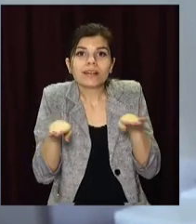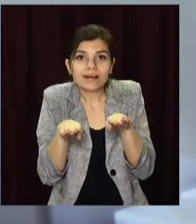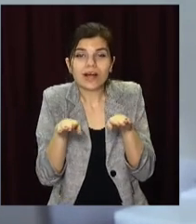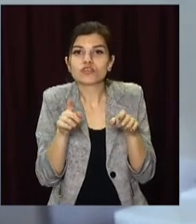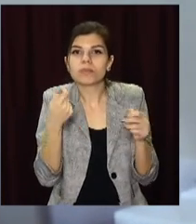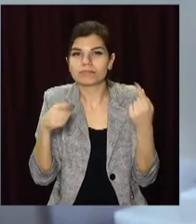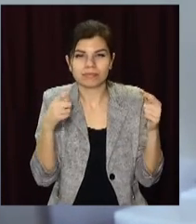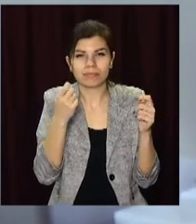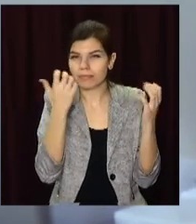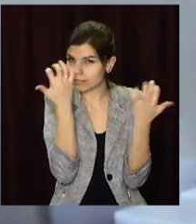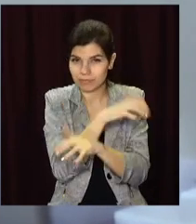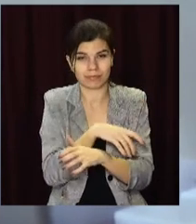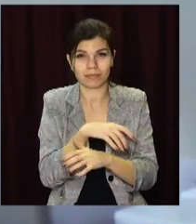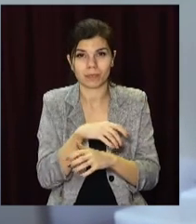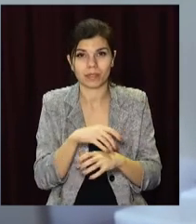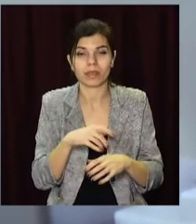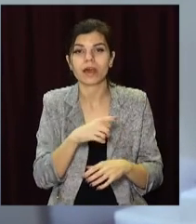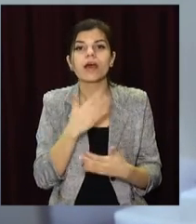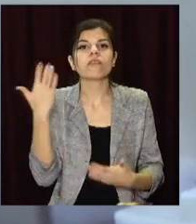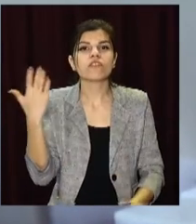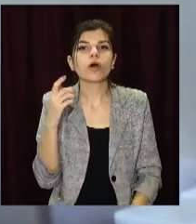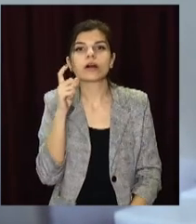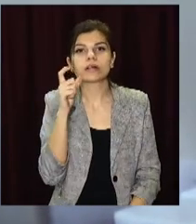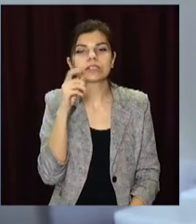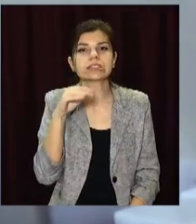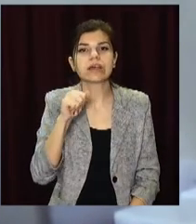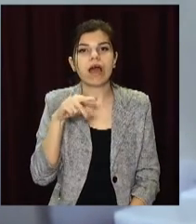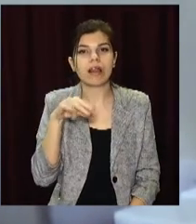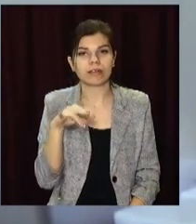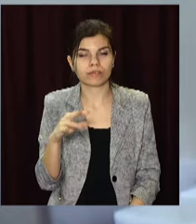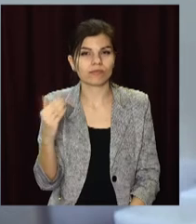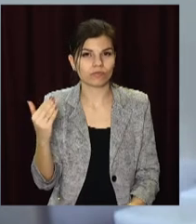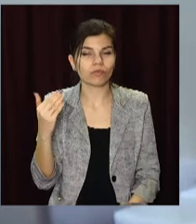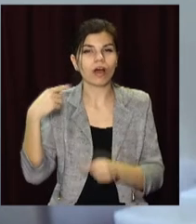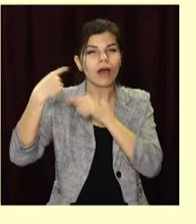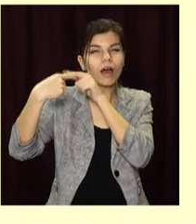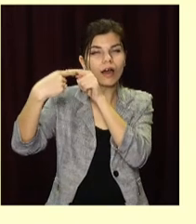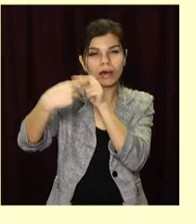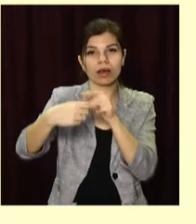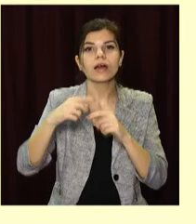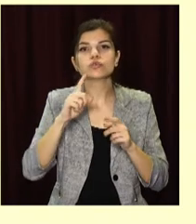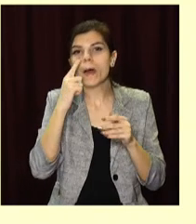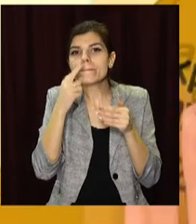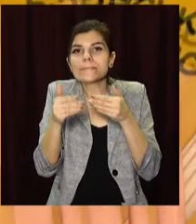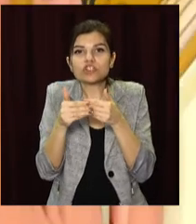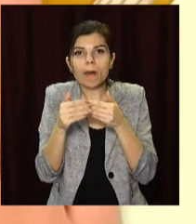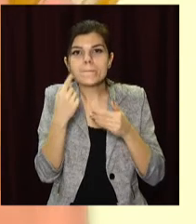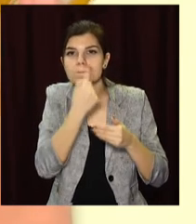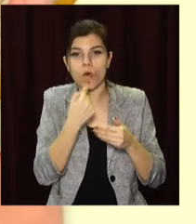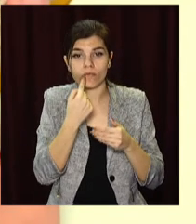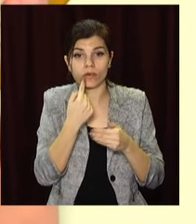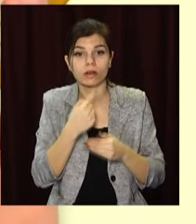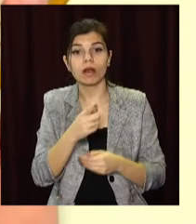розбіжностей. Це була так звана сталінська ідеологія зближення мови. Авраменко, зауважує, нова